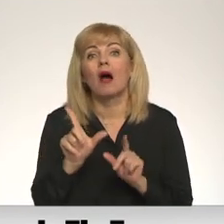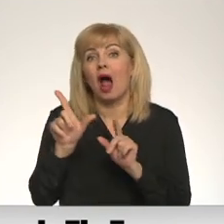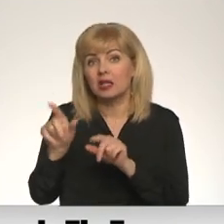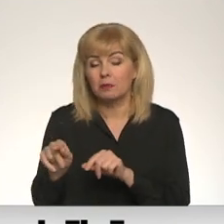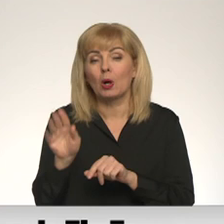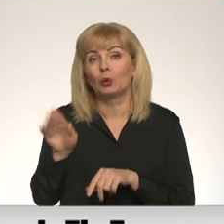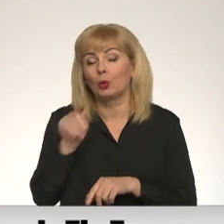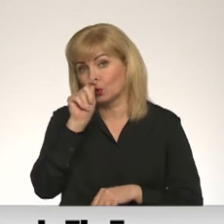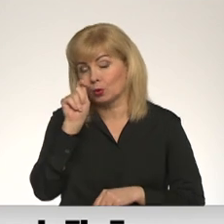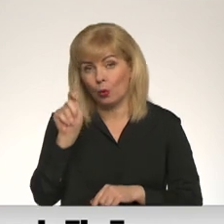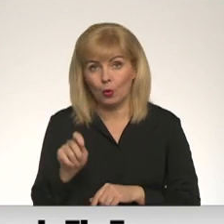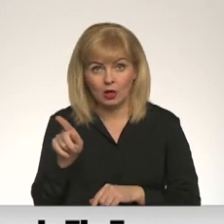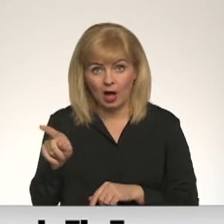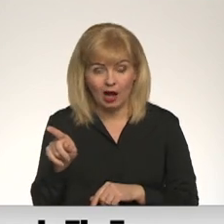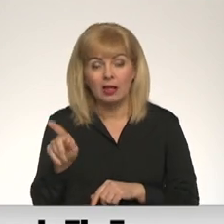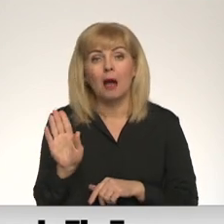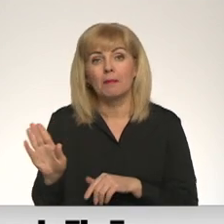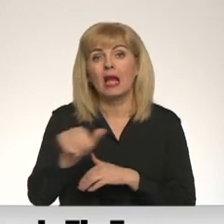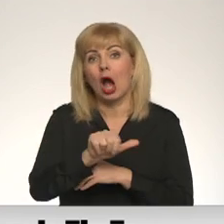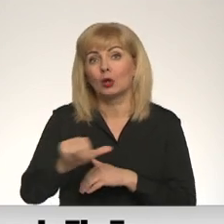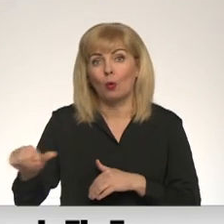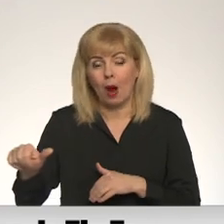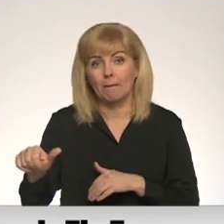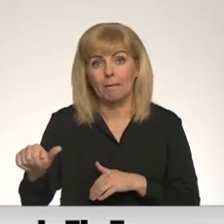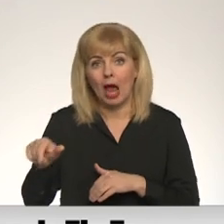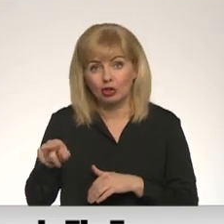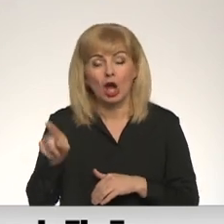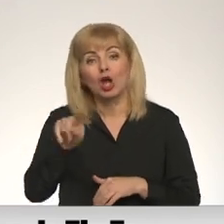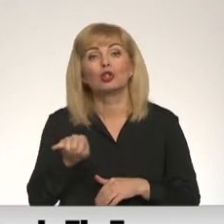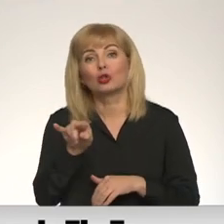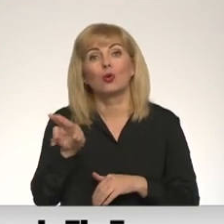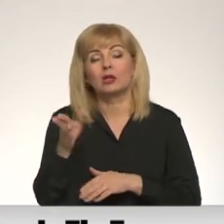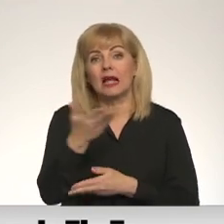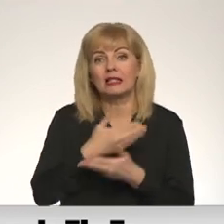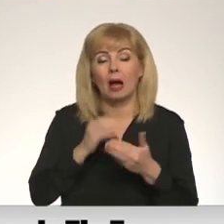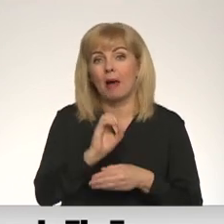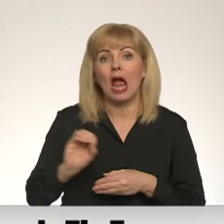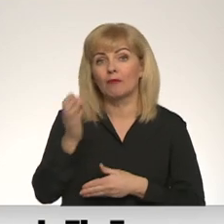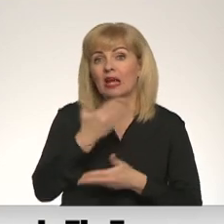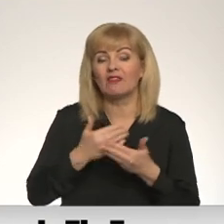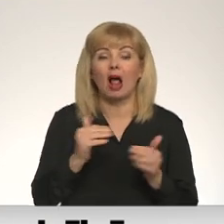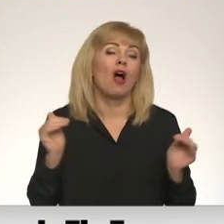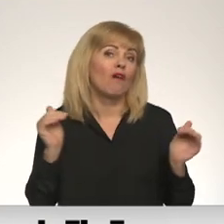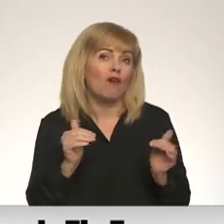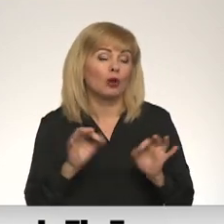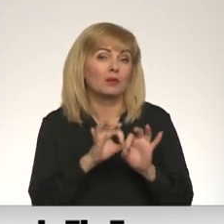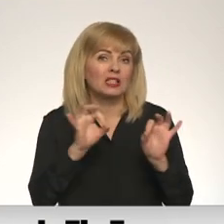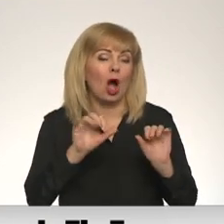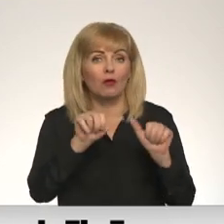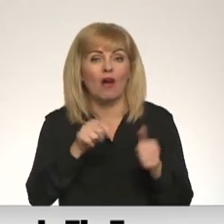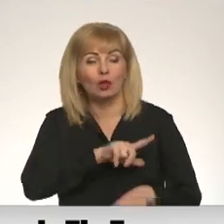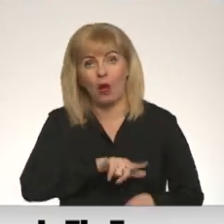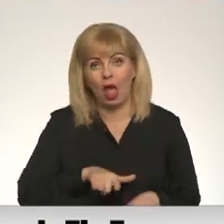Ukraina, Ukrainas rūbažai, Eiropas rūbažai. Sustaintās atdarbībā ar Eiropas invaliditātes fórumu sākus vedot